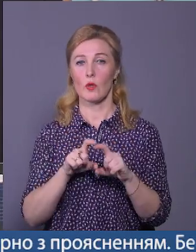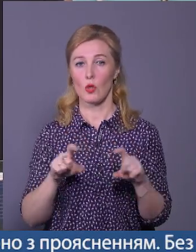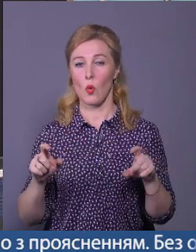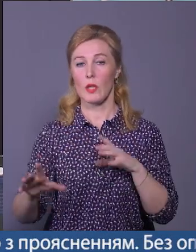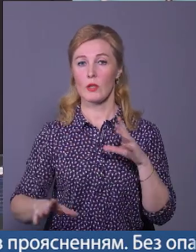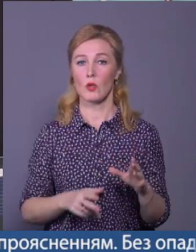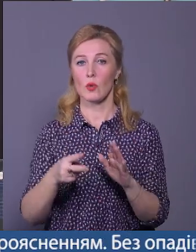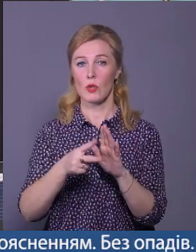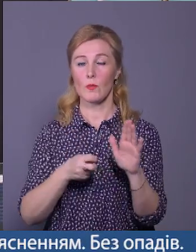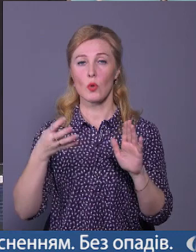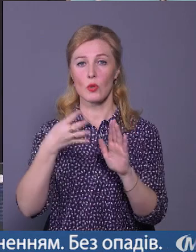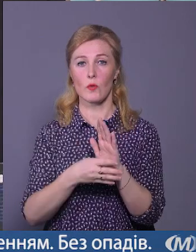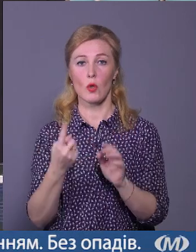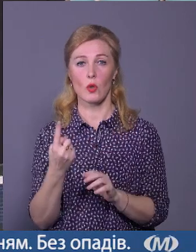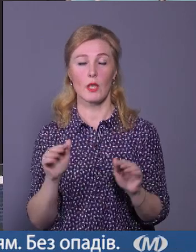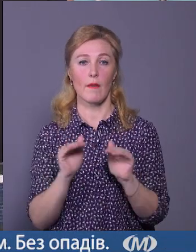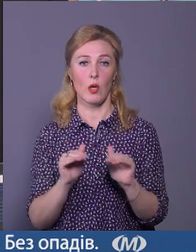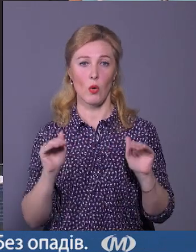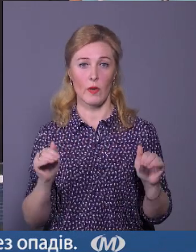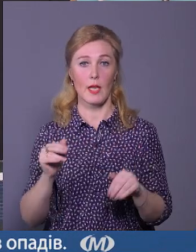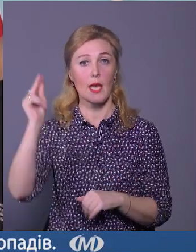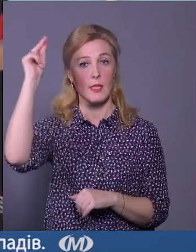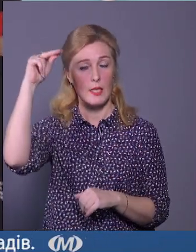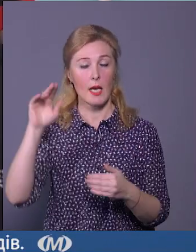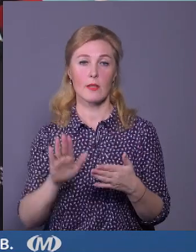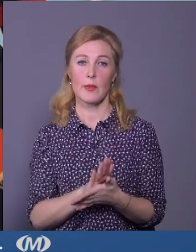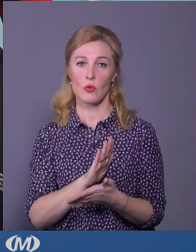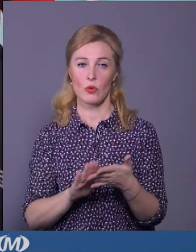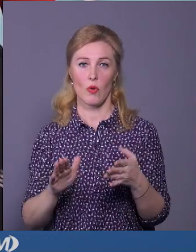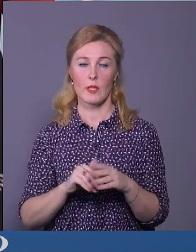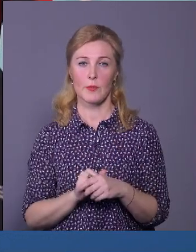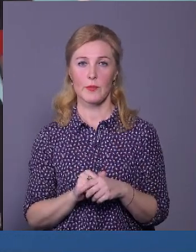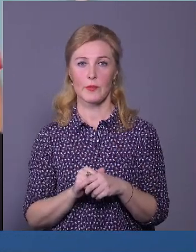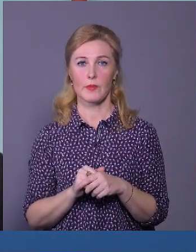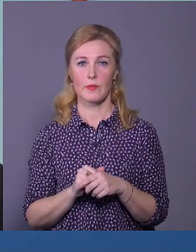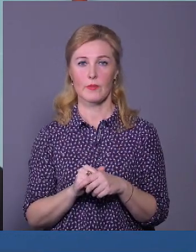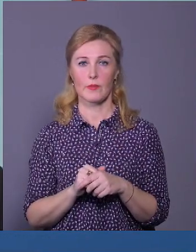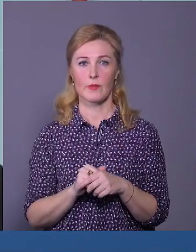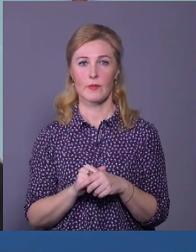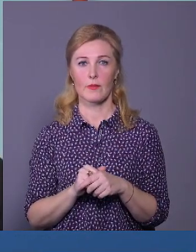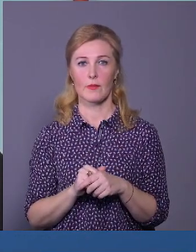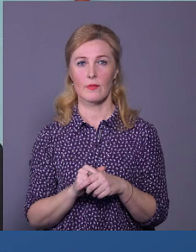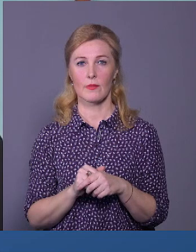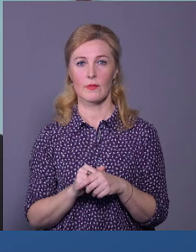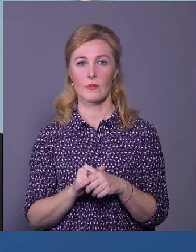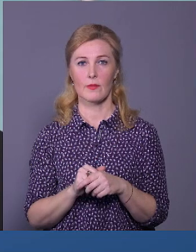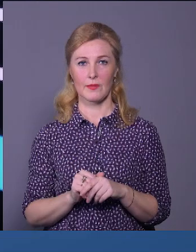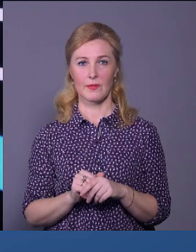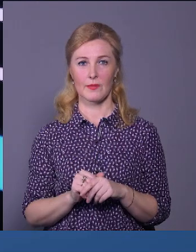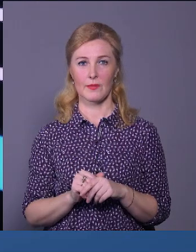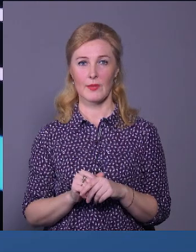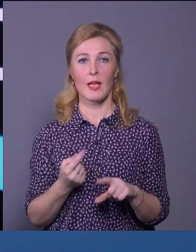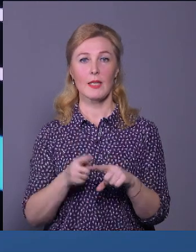тренується 791 вихованець. Заняття – безкоштовні. Тетяна Самсонюк, Валерій Телиховський – Новини міста.